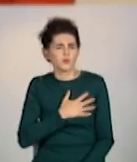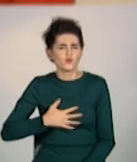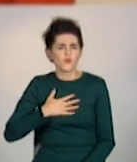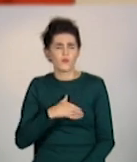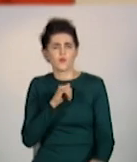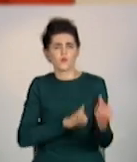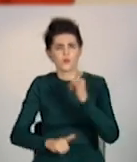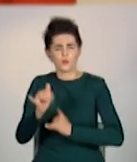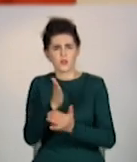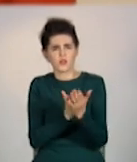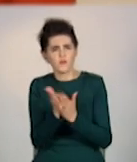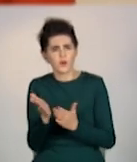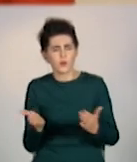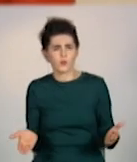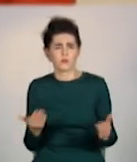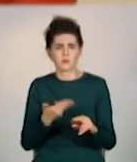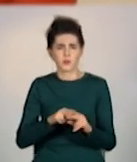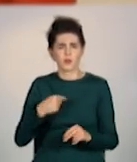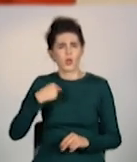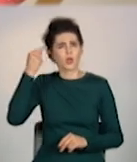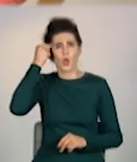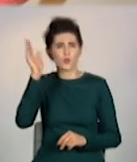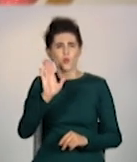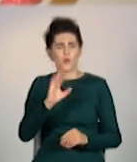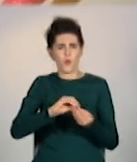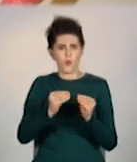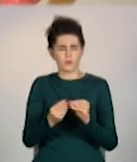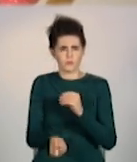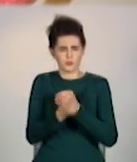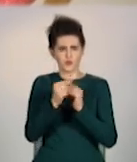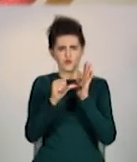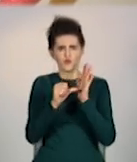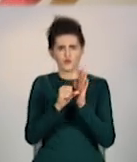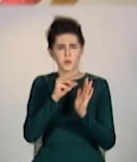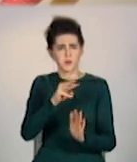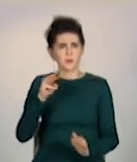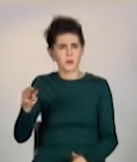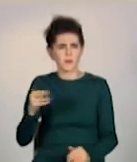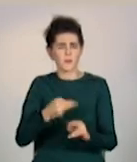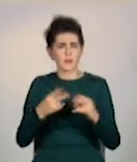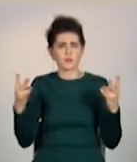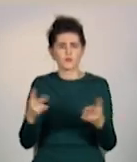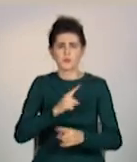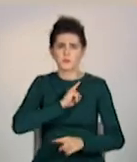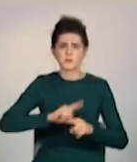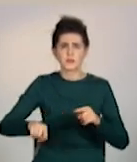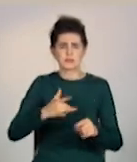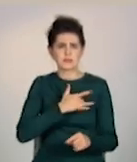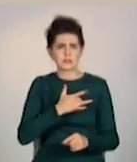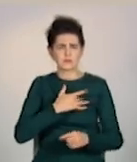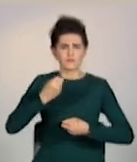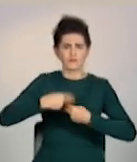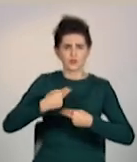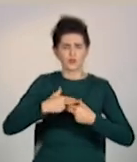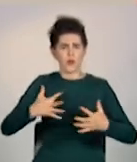нас це коснеться. Шість міліметрів така протока впливає в першу чергу на роботу серця та